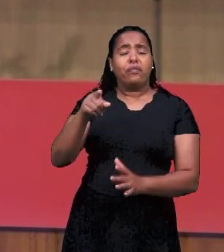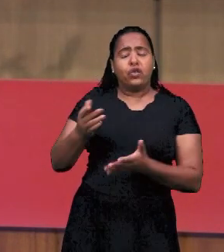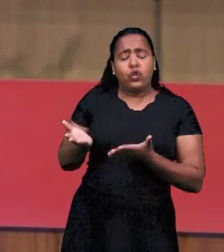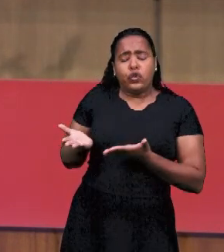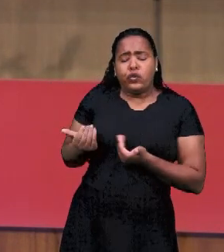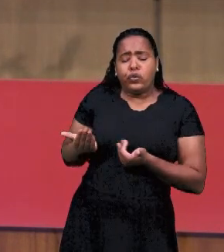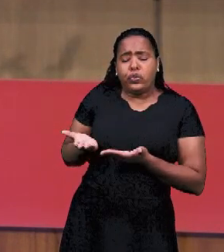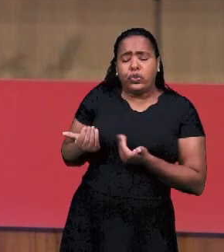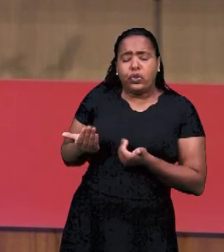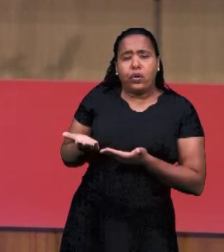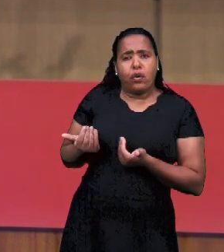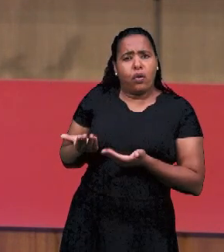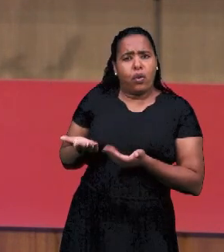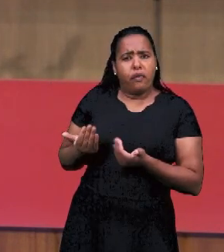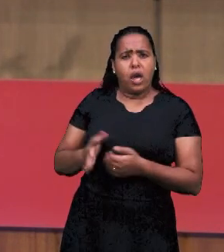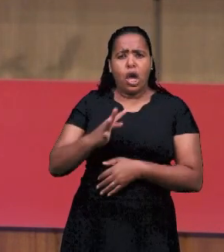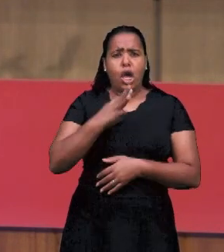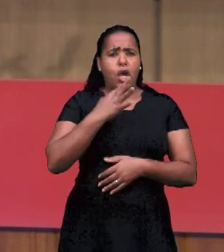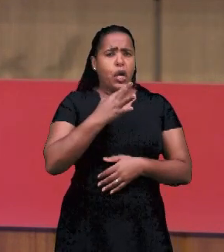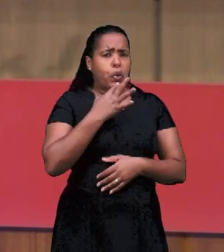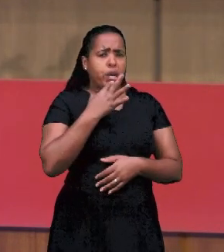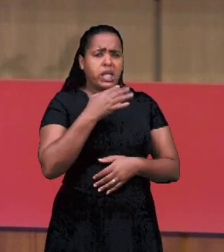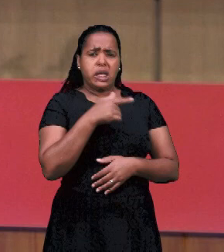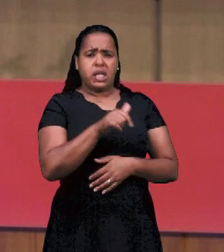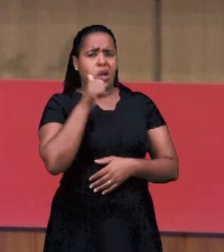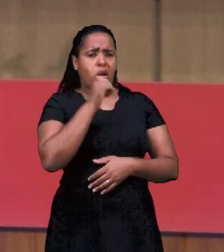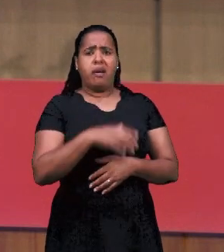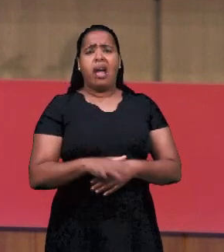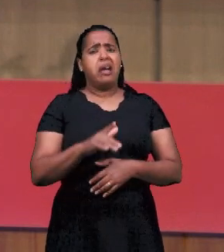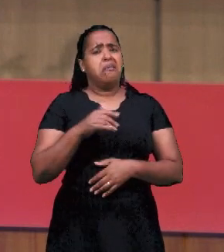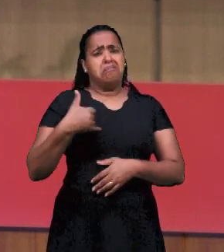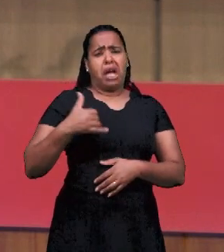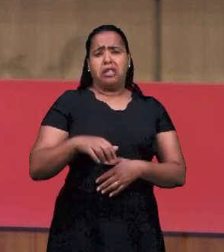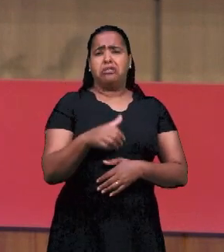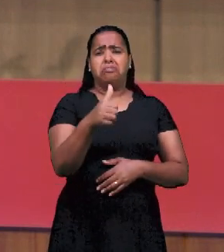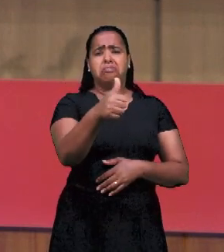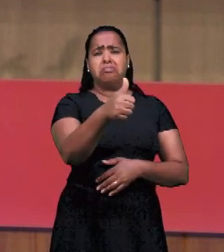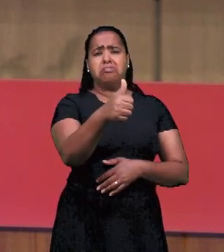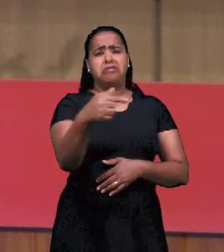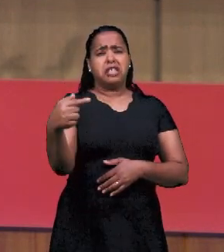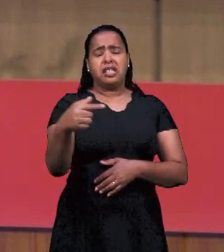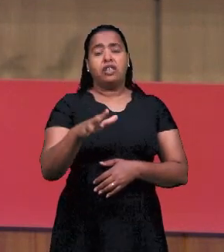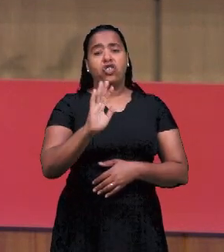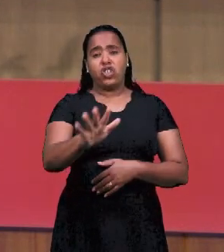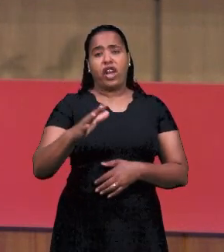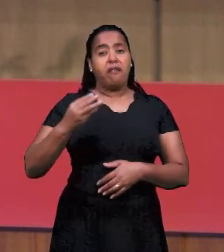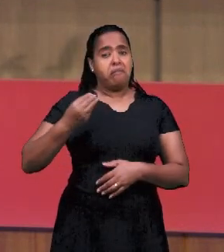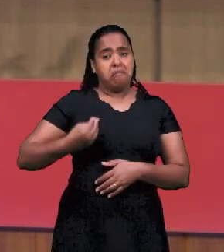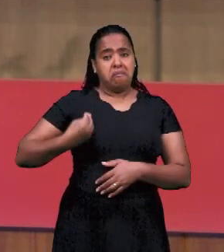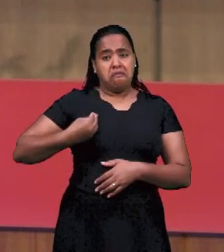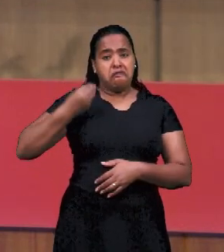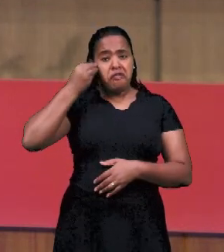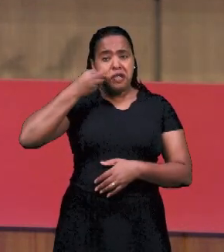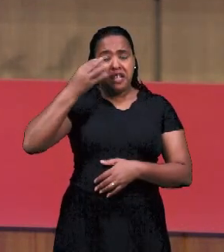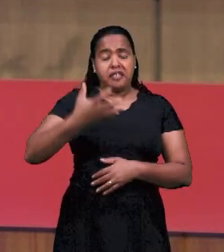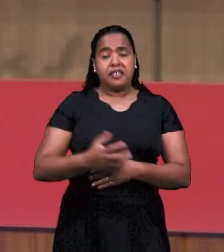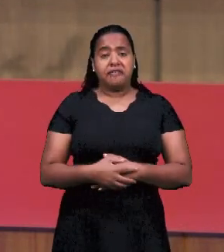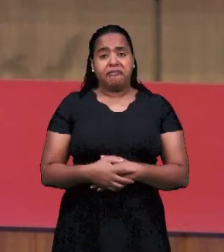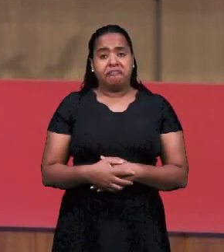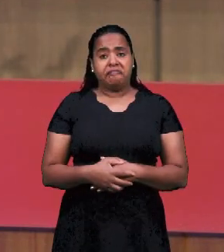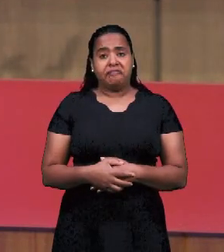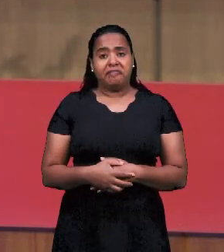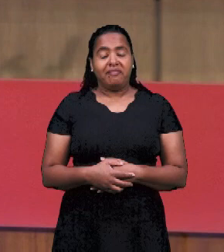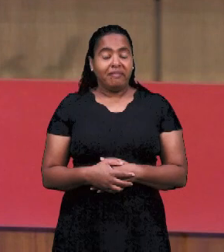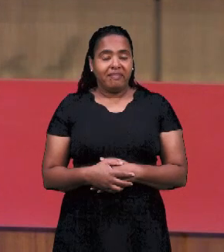формировании. В самом раннем стадии. Потому что, когда я познакомился с этой девушкой, ей было 17